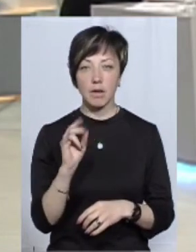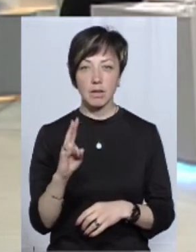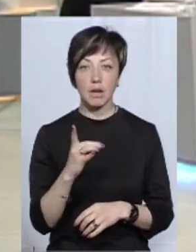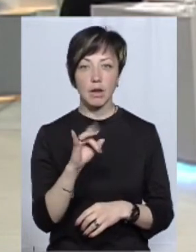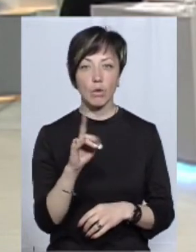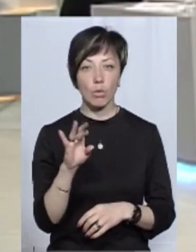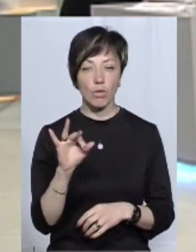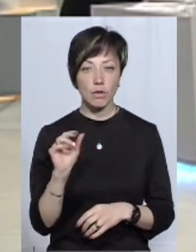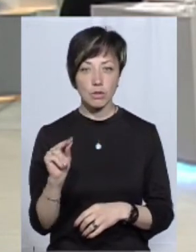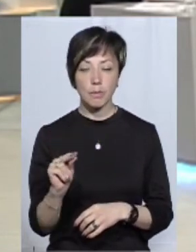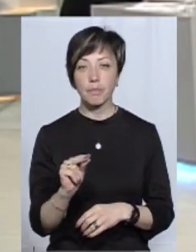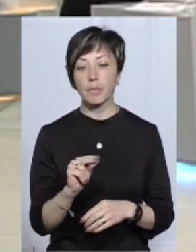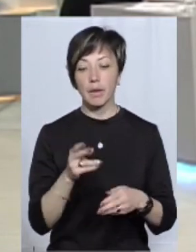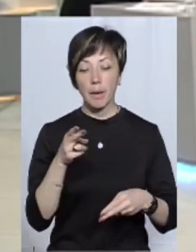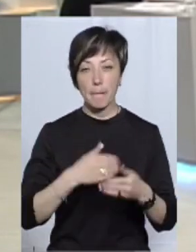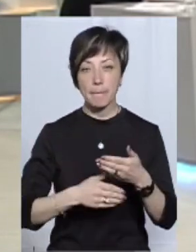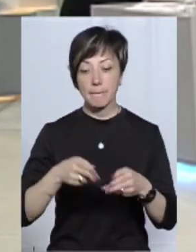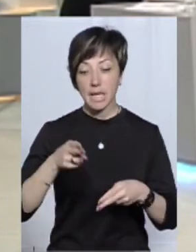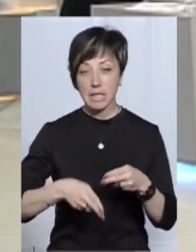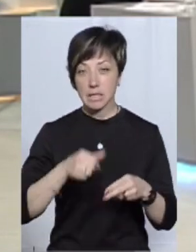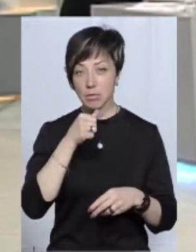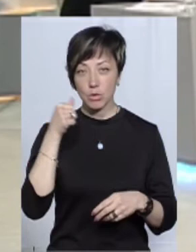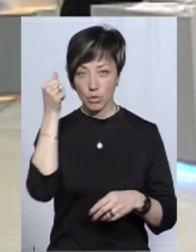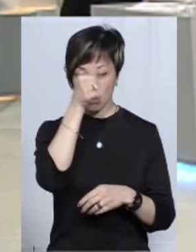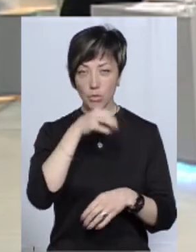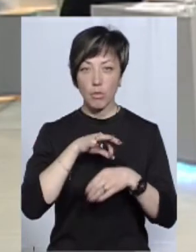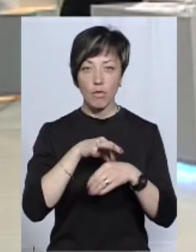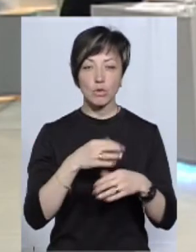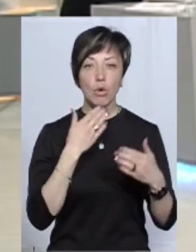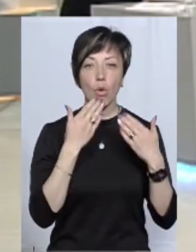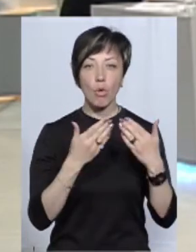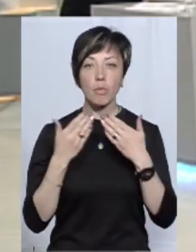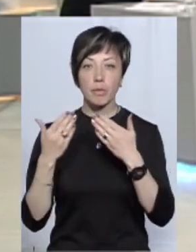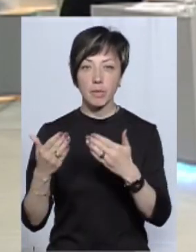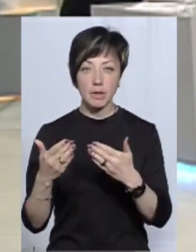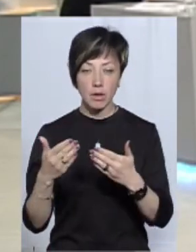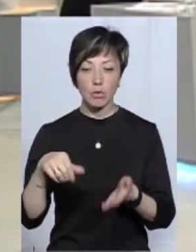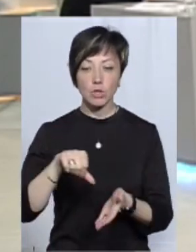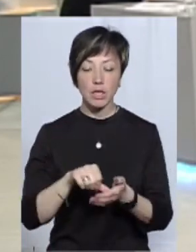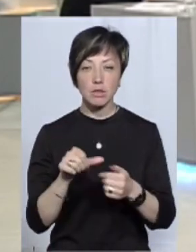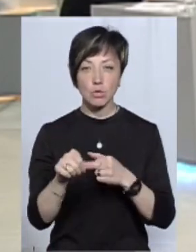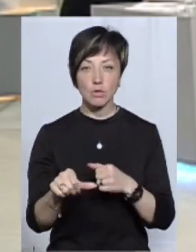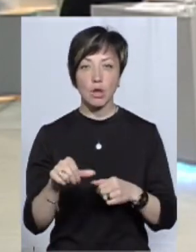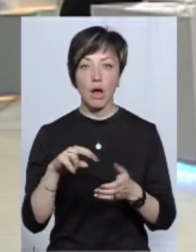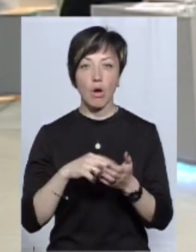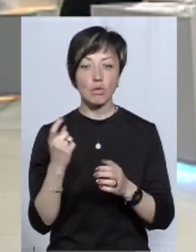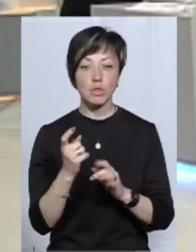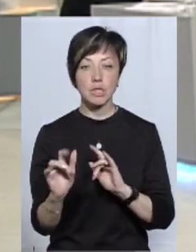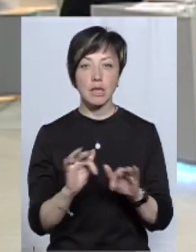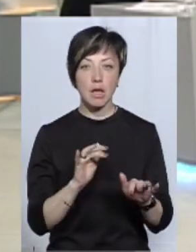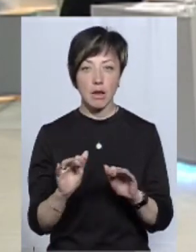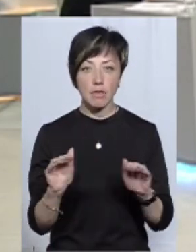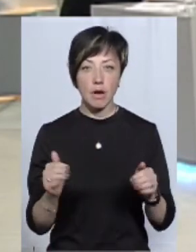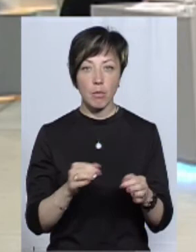Григорович. Наприкінці минулого року також проводилося опитування суб'єктів зовнішньої економічної діяльності, які